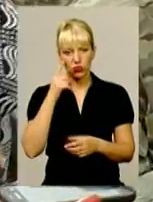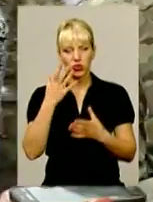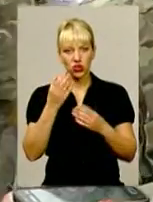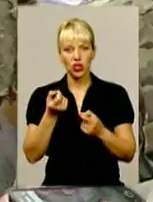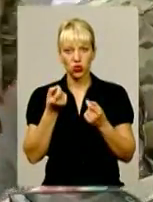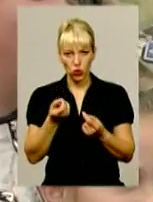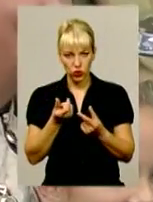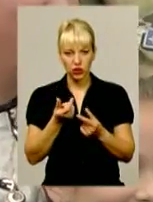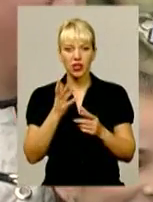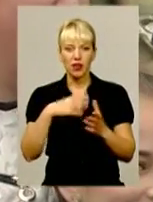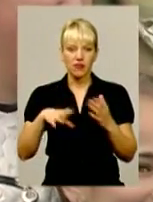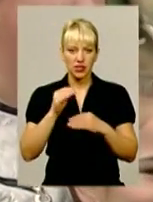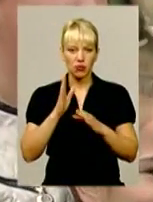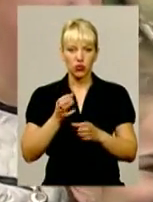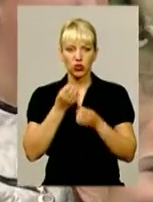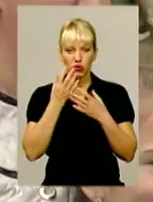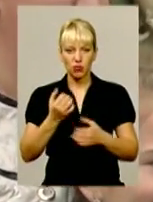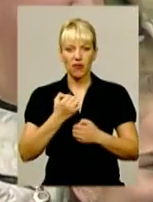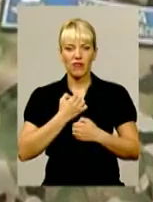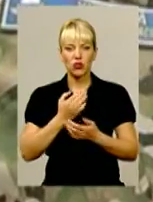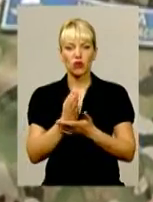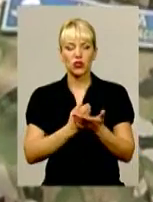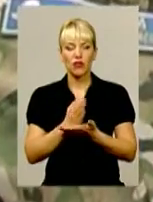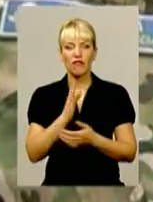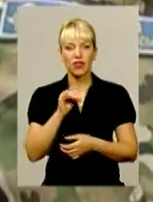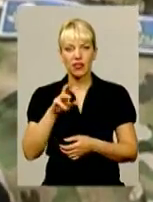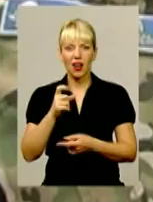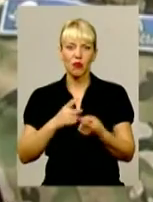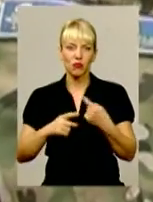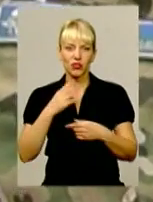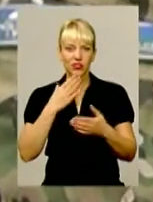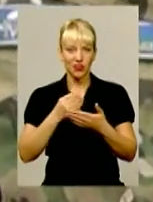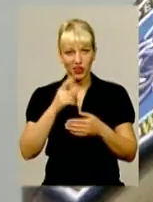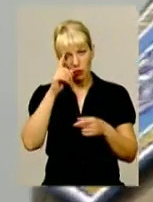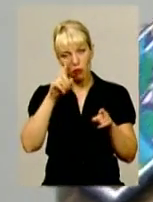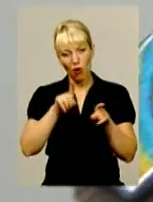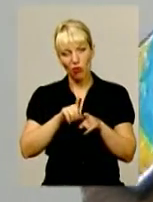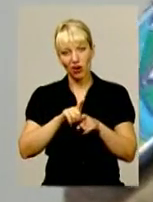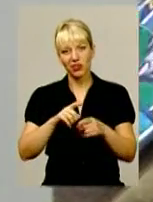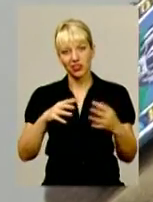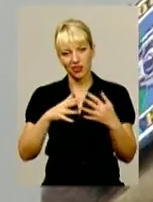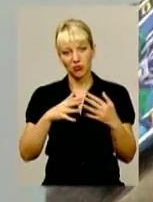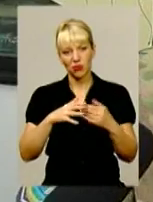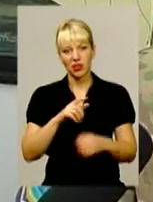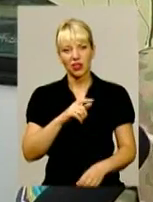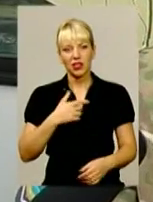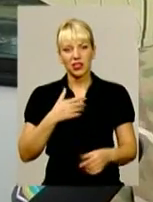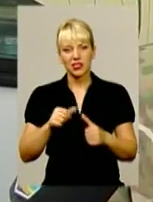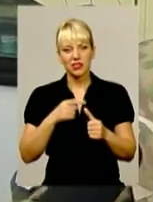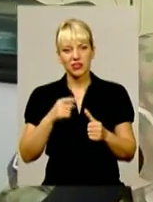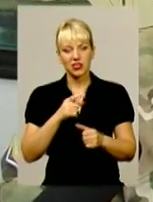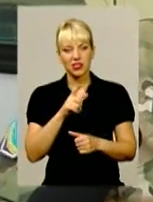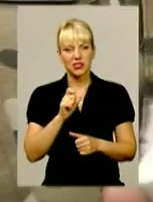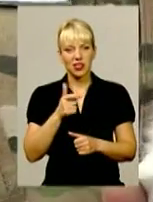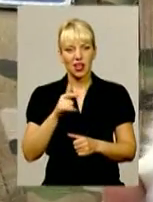нас все буде добре. Військовослужбовець Віталій повернувся зі Сходу зі своїм бойовим побратимом. Звуч його Загиблик. Тетка, сестра,